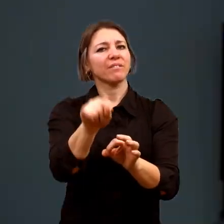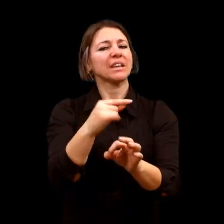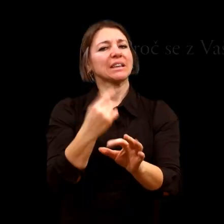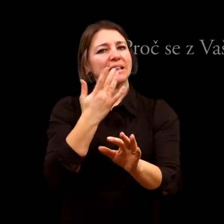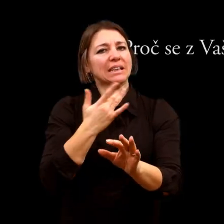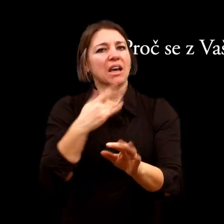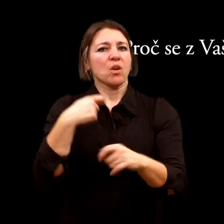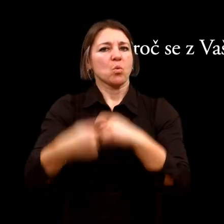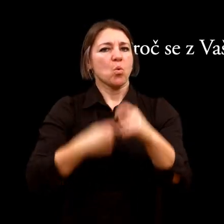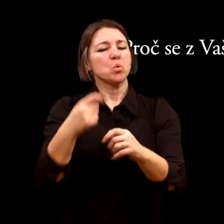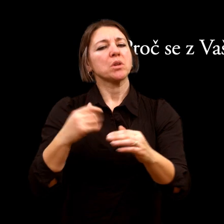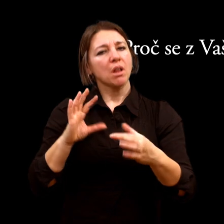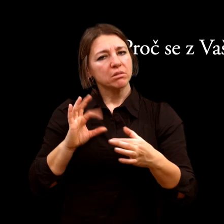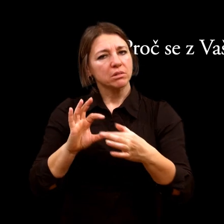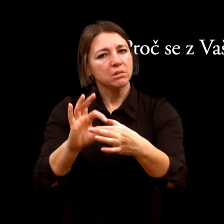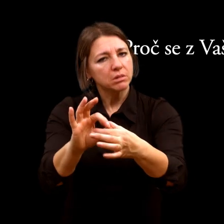zkazilo.